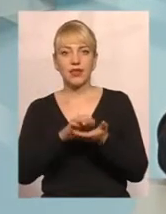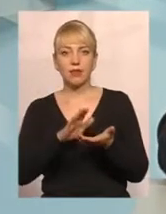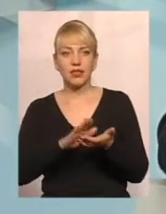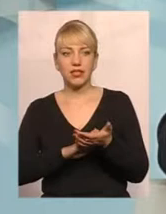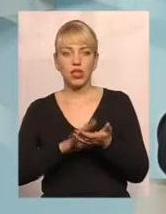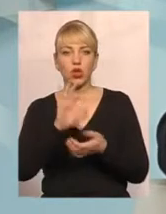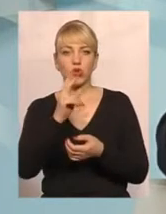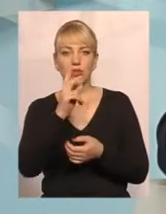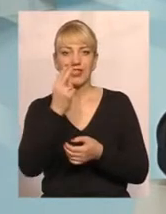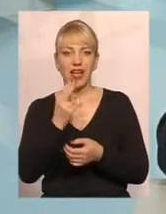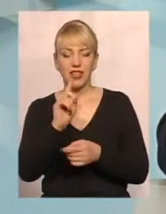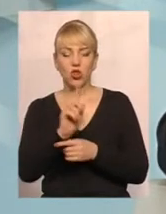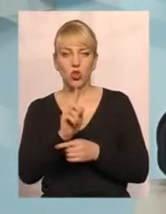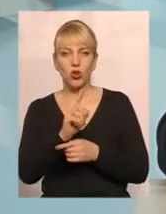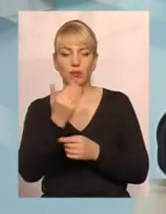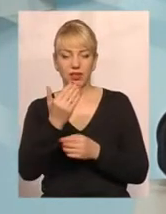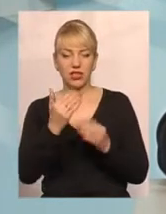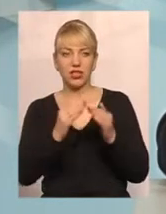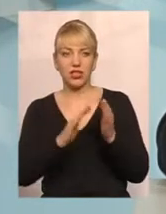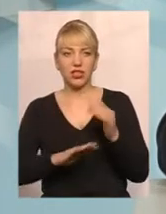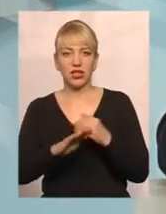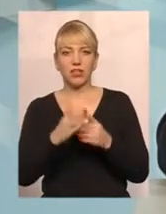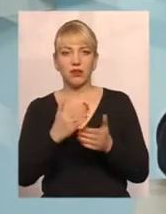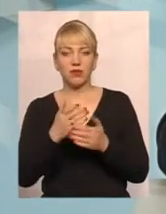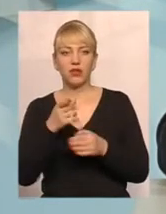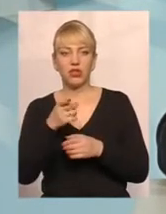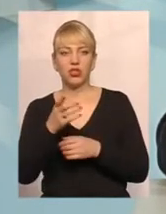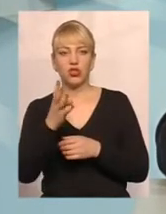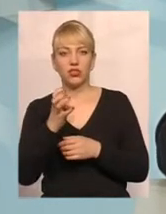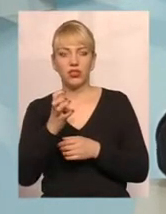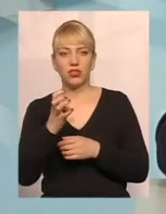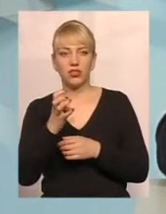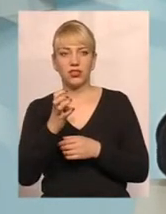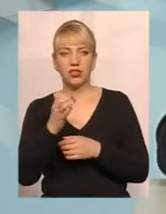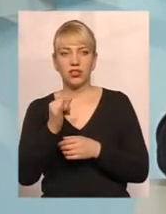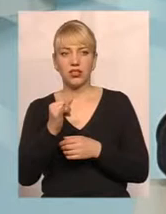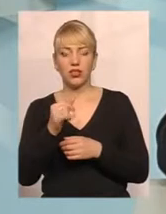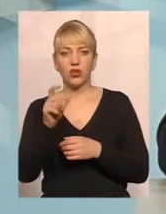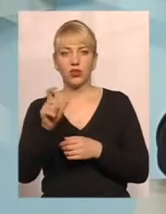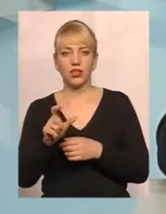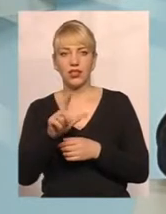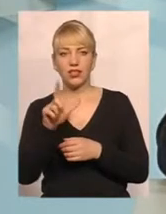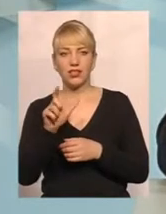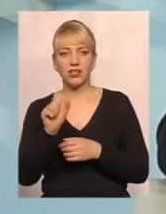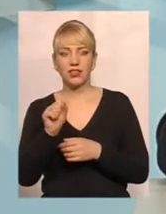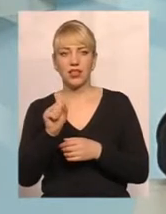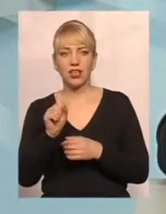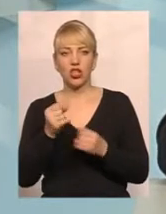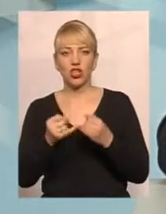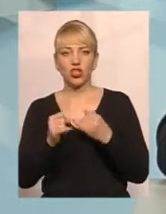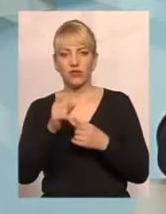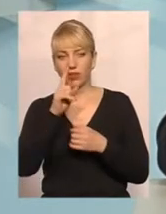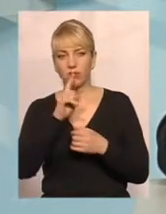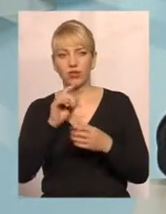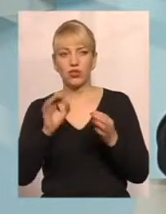на соціальну норму, її житла 1400 гривень. Відповідно, вона, скажімо так, за жовтень місяць,